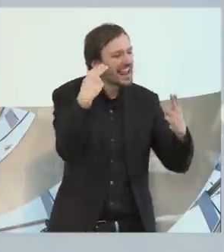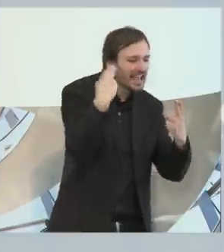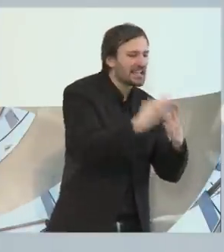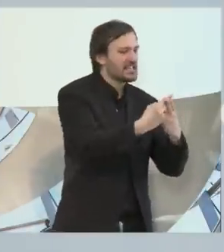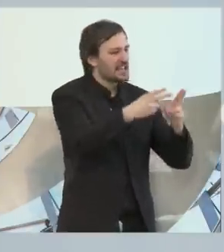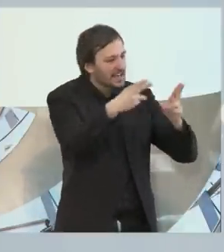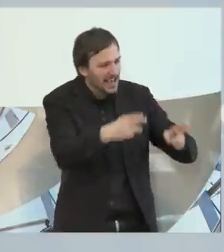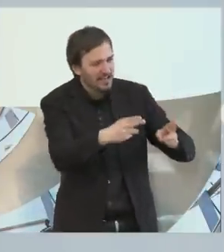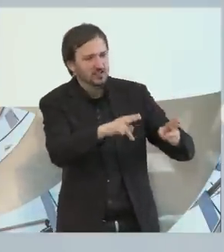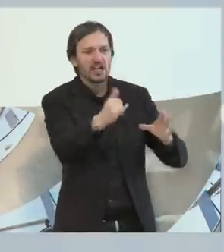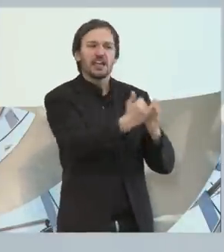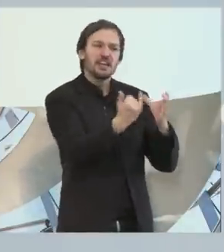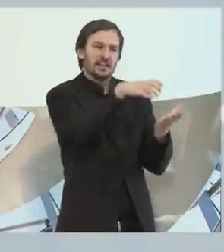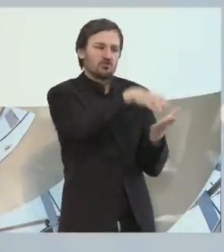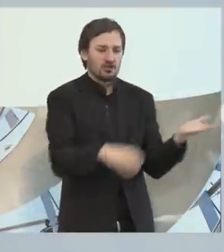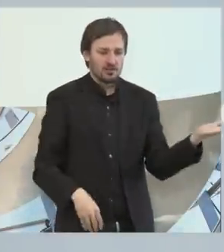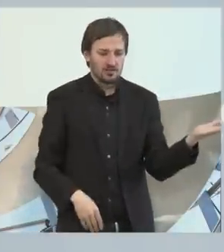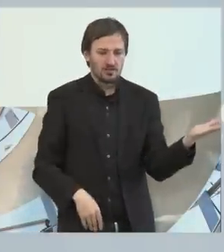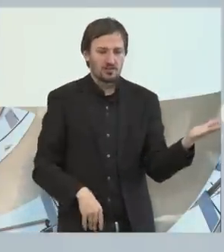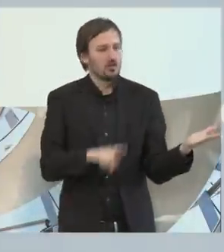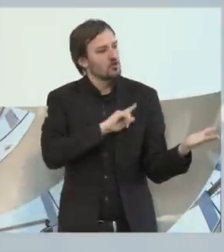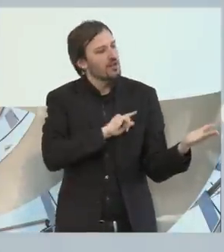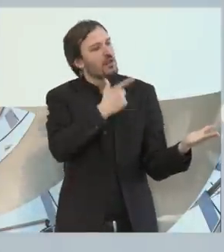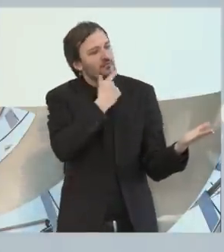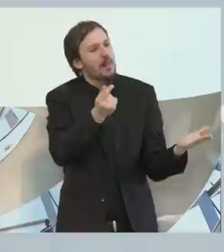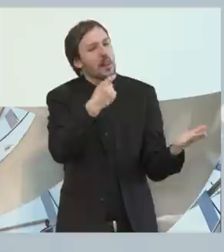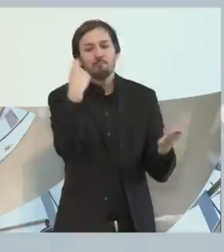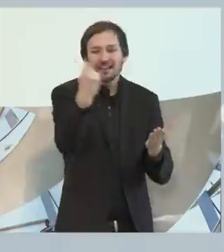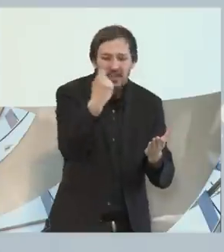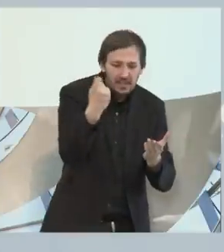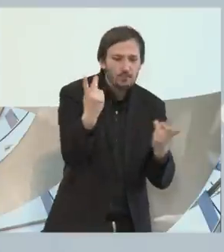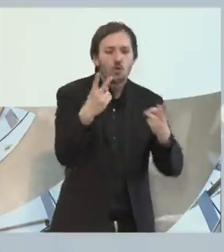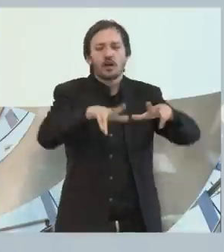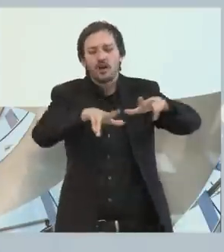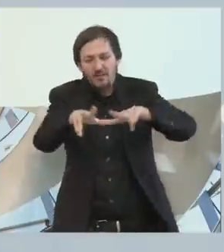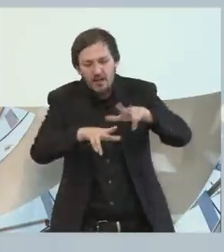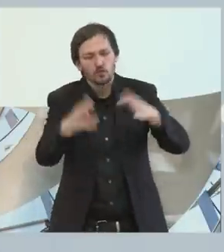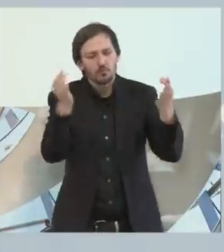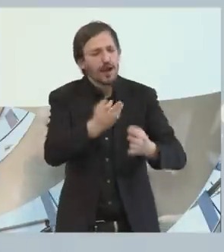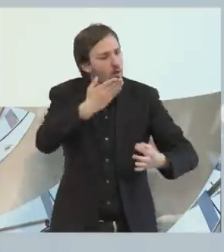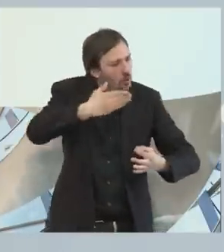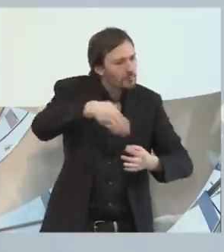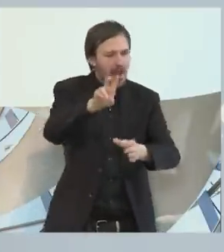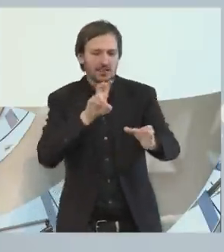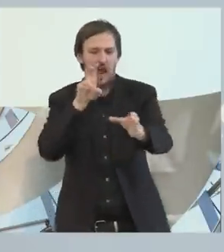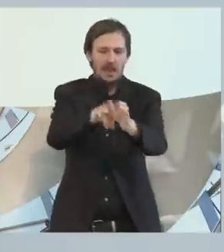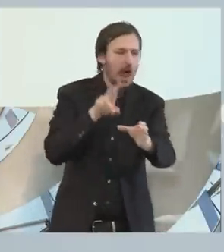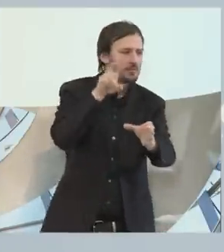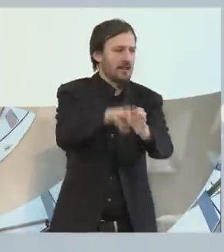Und wir wollen auch mehr Teilhabe in Betrieben und Verwaltungen. Wir sehen,